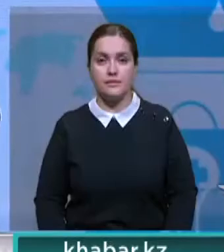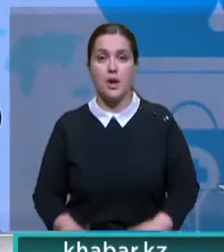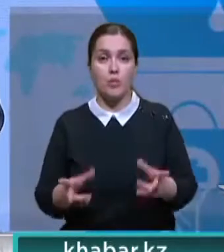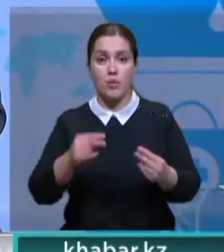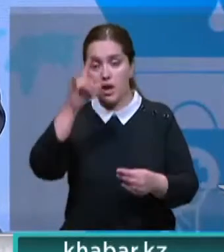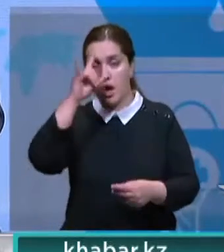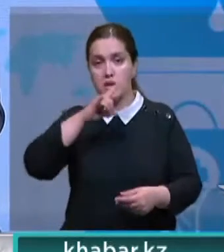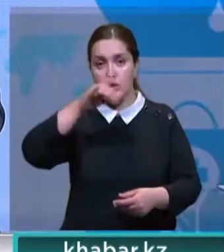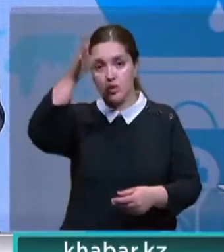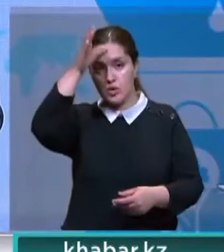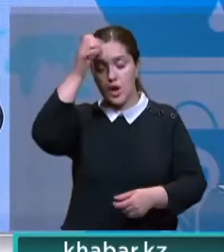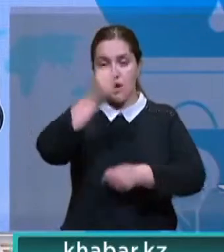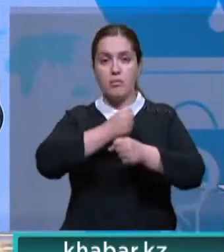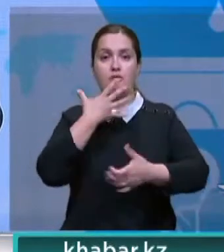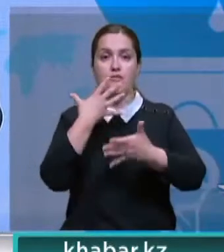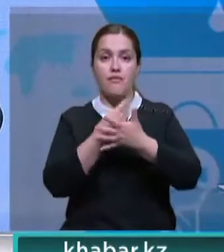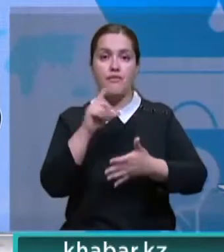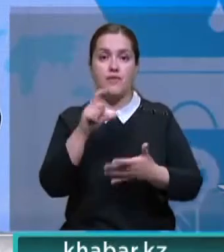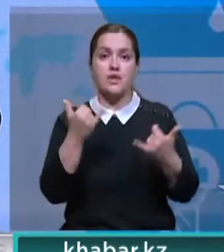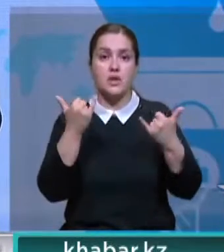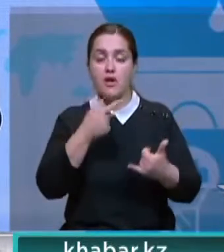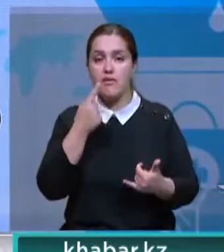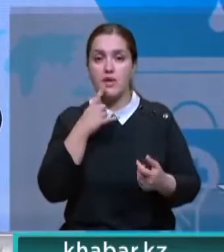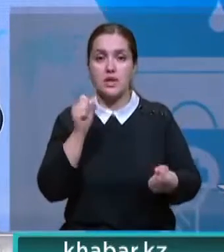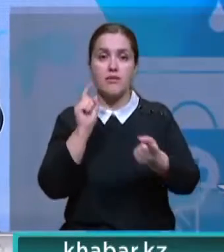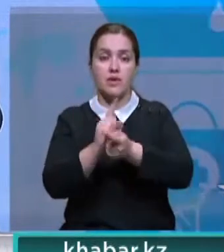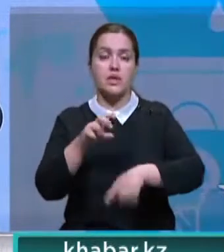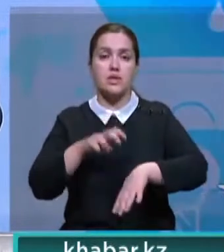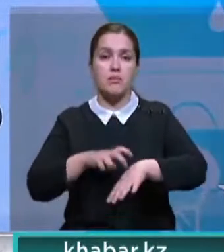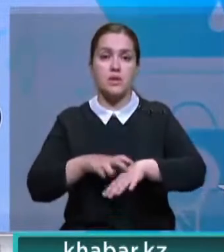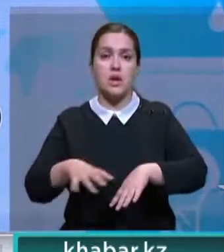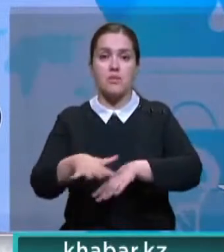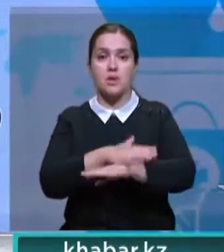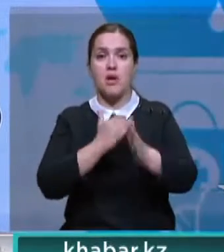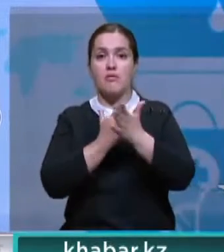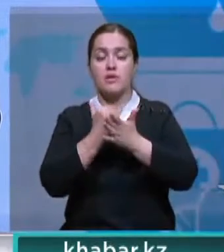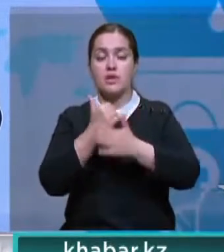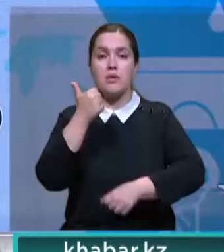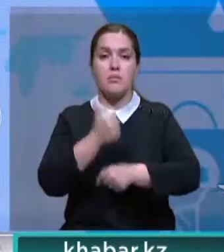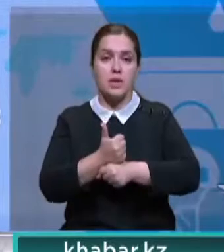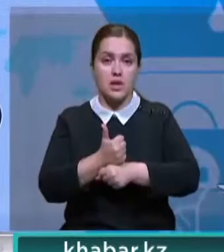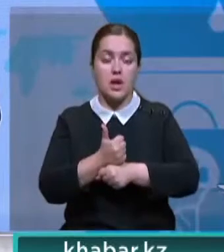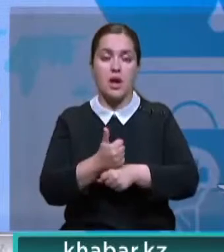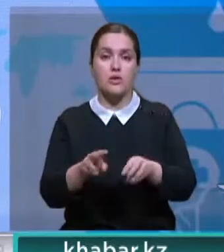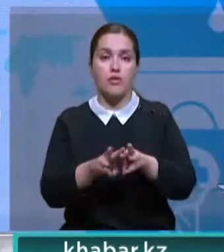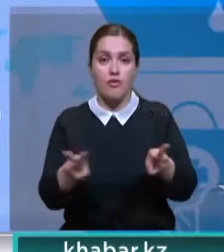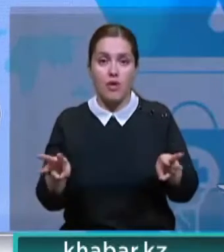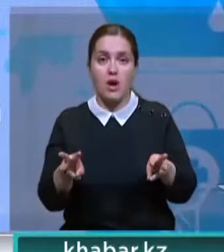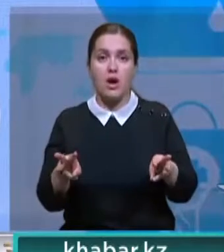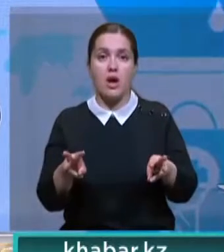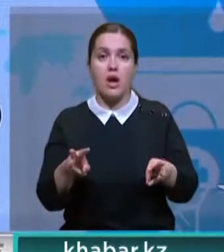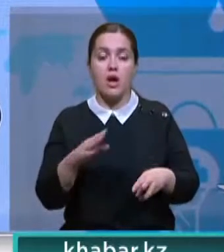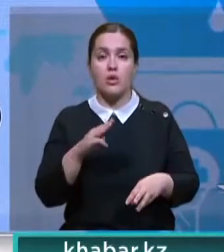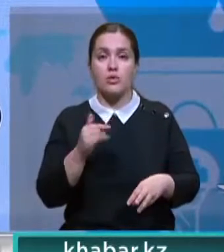Об успехе казахстанских ученых в разработке отечественной вакцины сегодня говорили на встрече медицинской общественности и высокопоставленных чиновников.